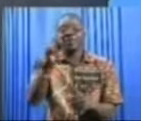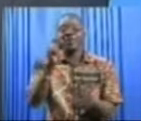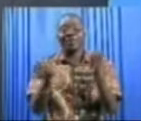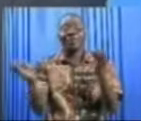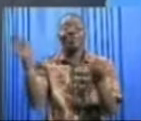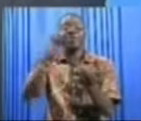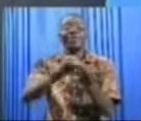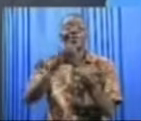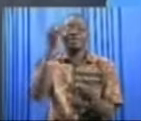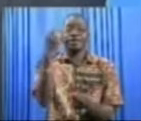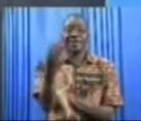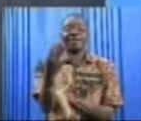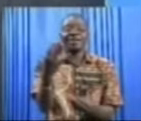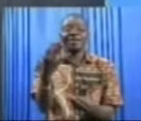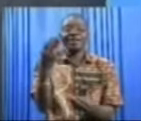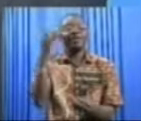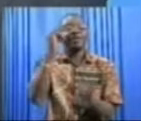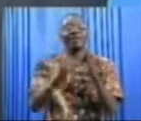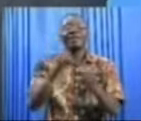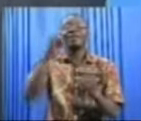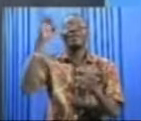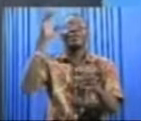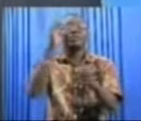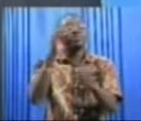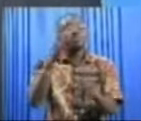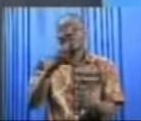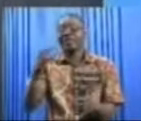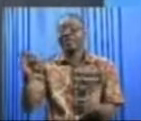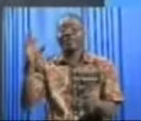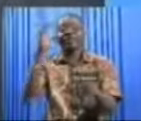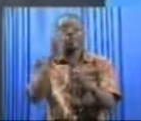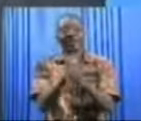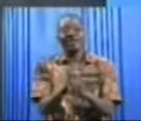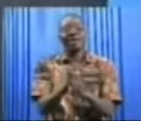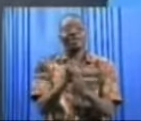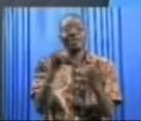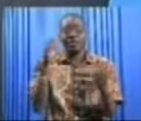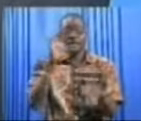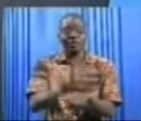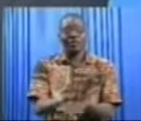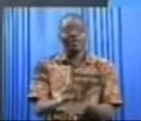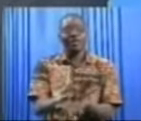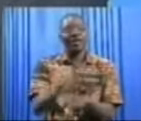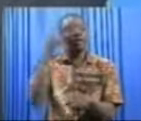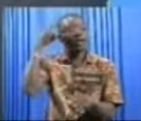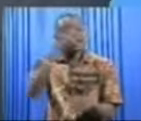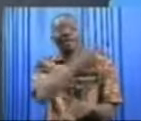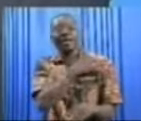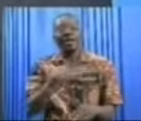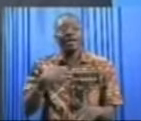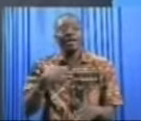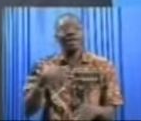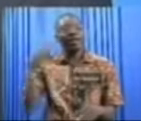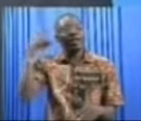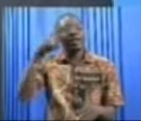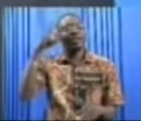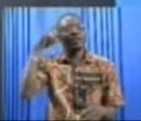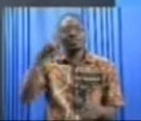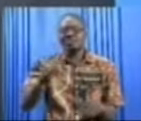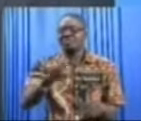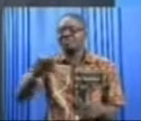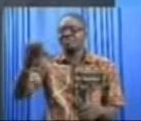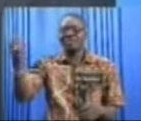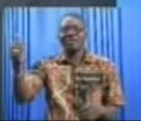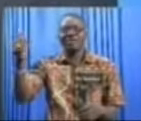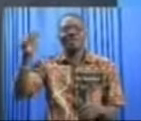4. Donc, du coup, si le Burkina Faso gagne ce soir face au Panthère du Gabon et qu'il y a une contre-performance